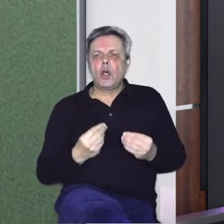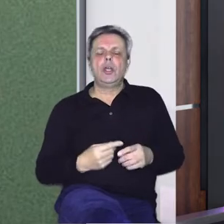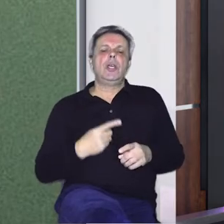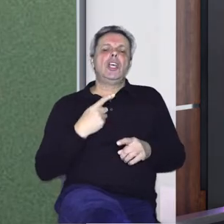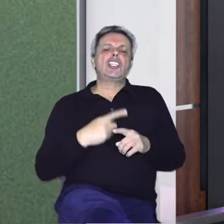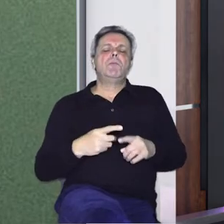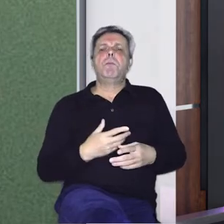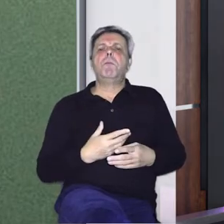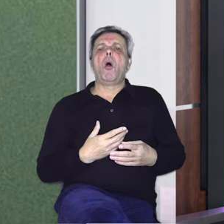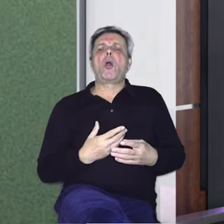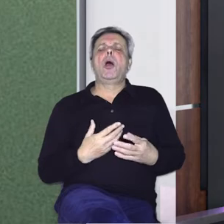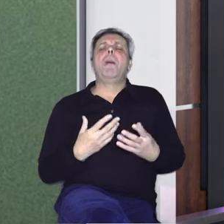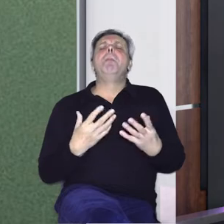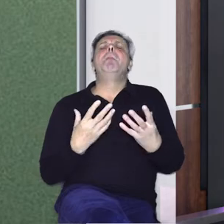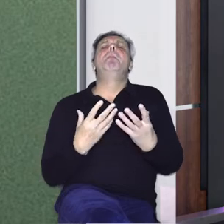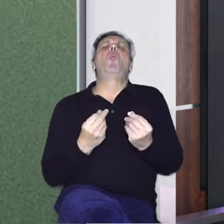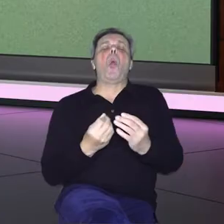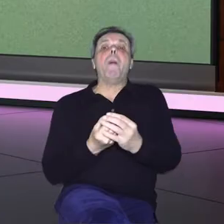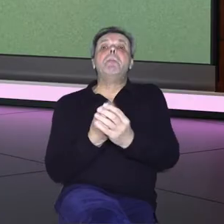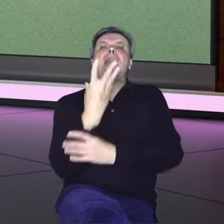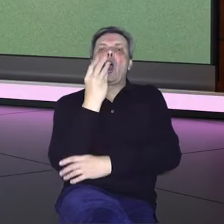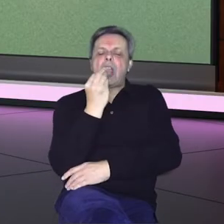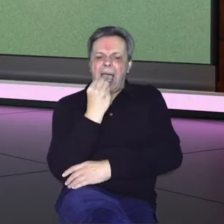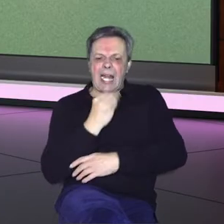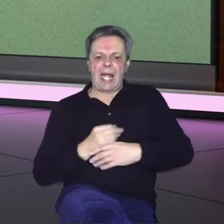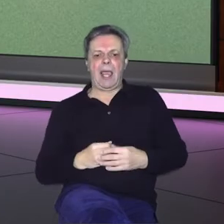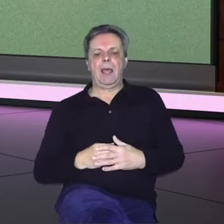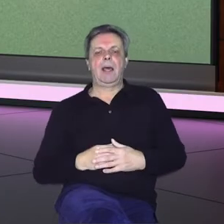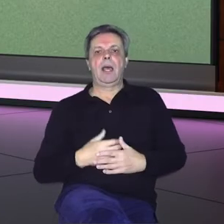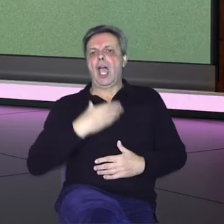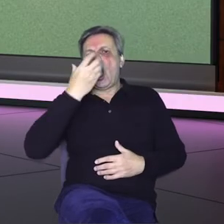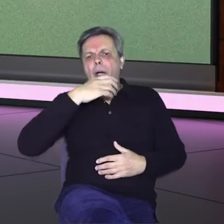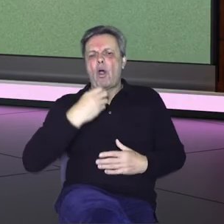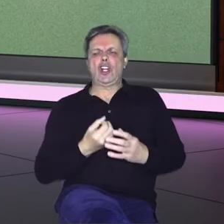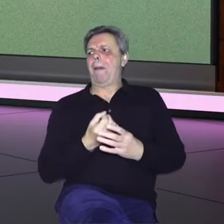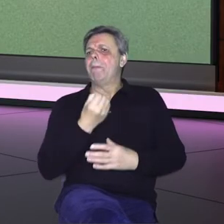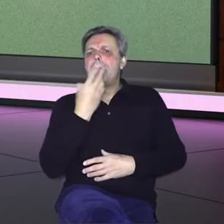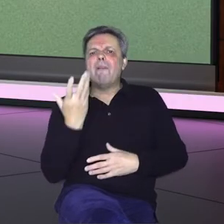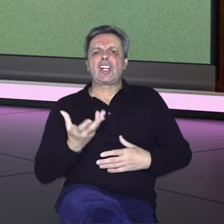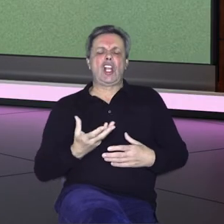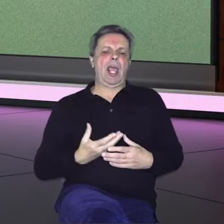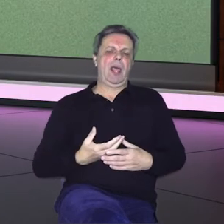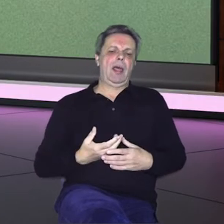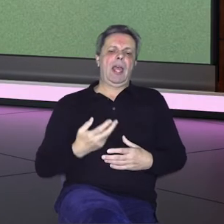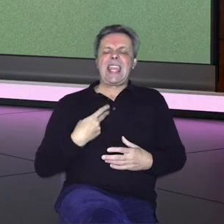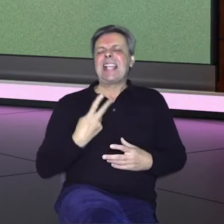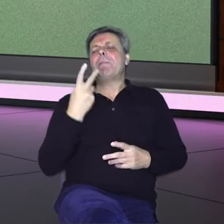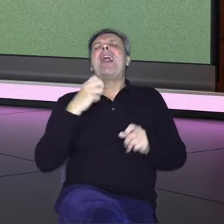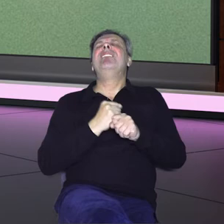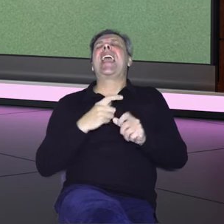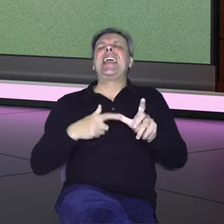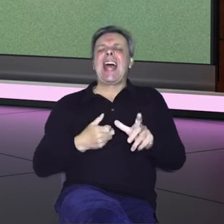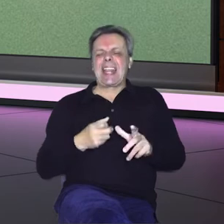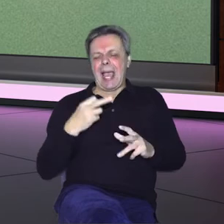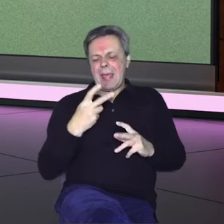Zbog velike količine prirodne hrane, voća, povrća. A by the way, ja sam vegetarijanac,